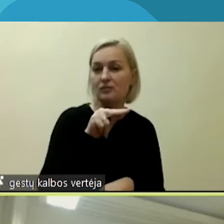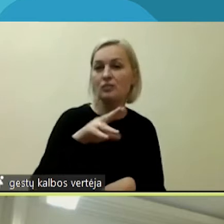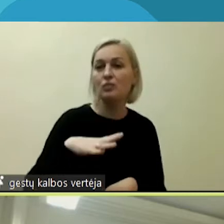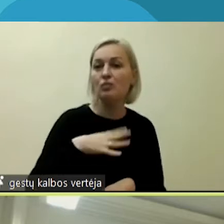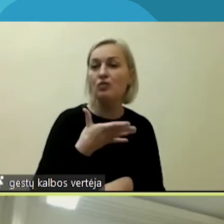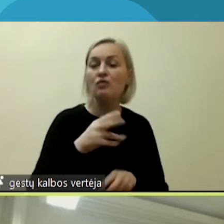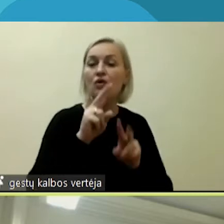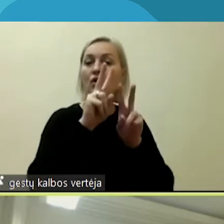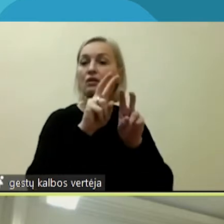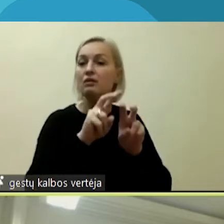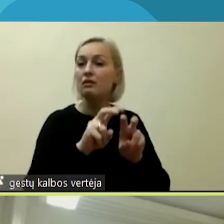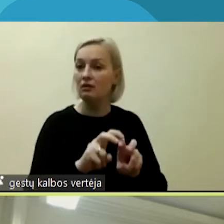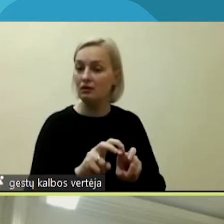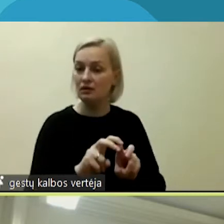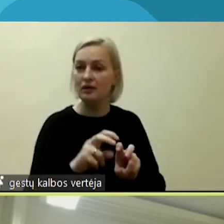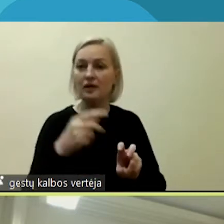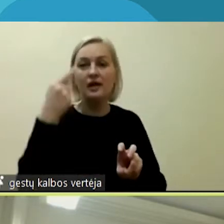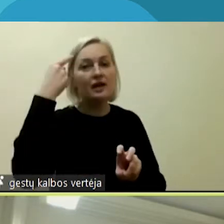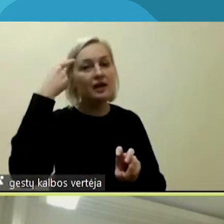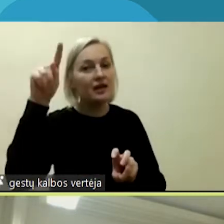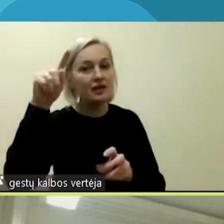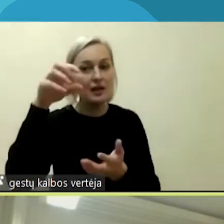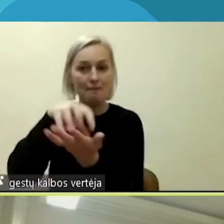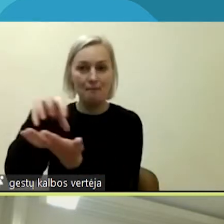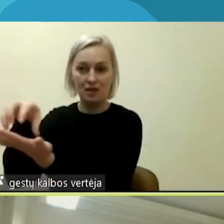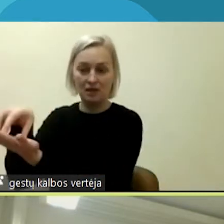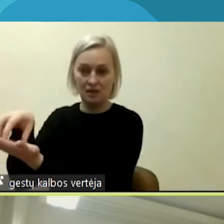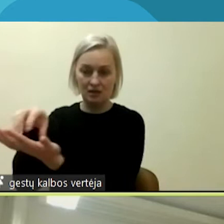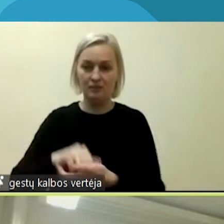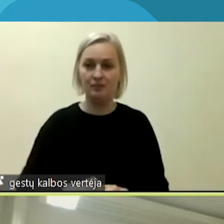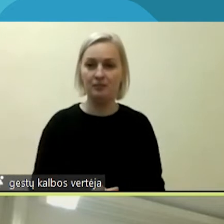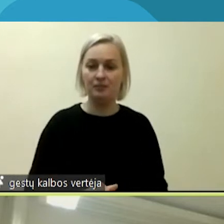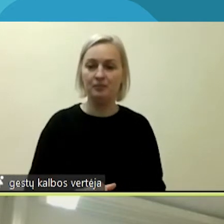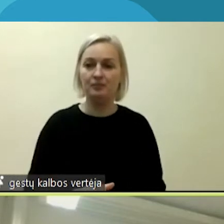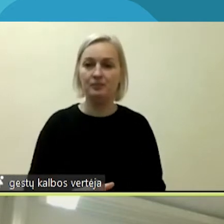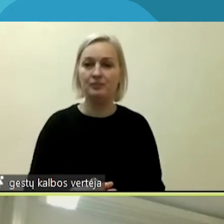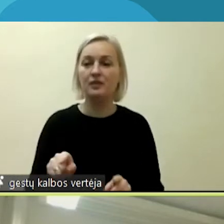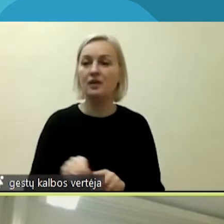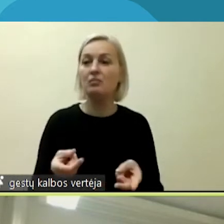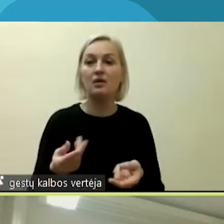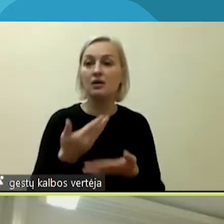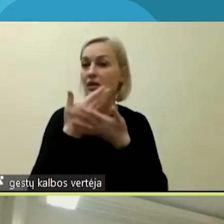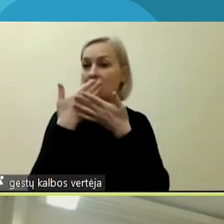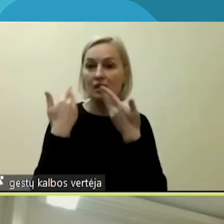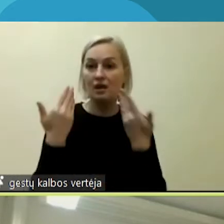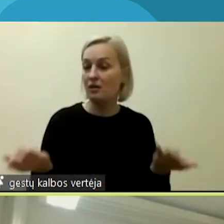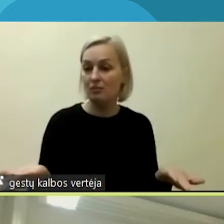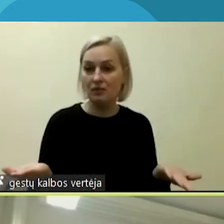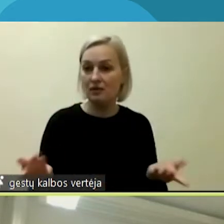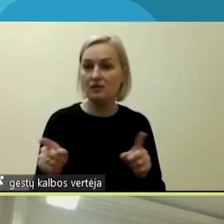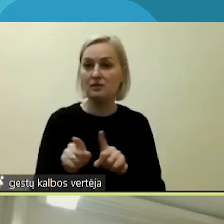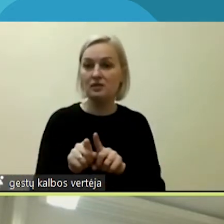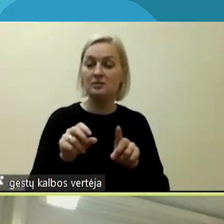kitose padaliniuose. Bet to nebeliko ir specialiai